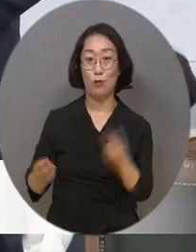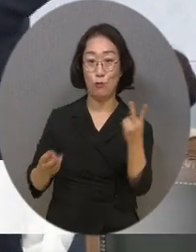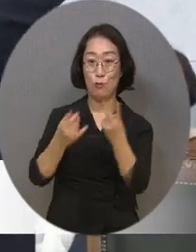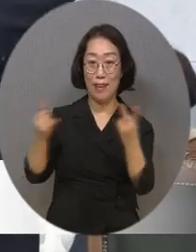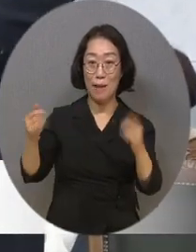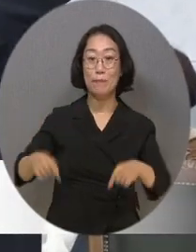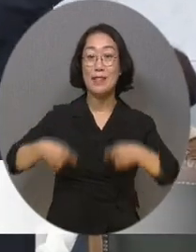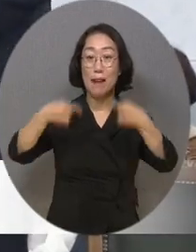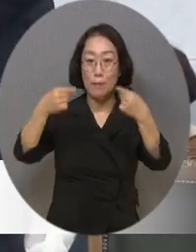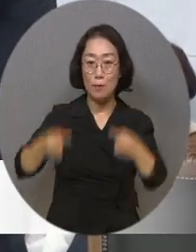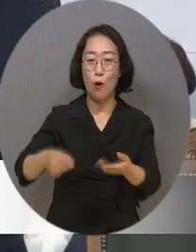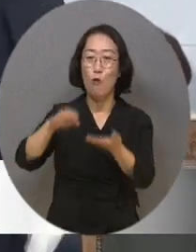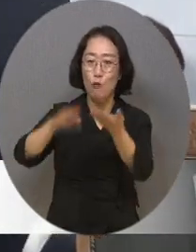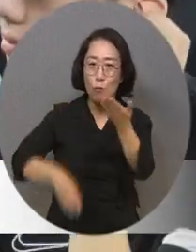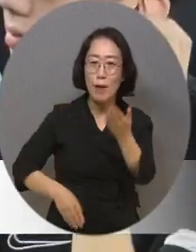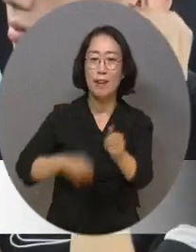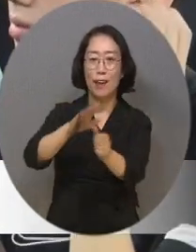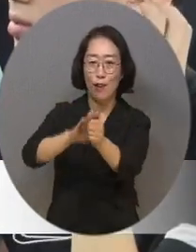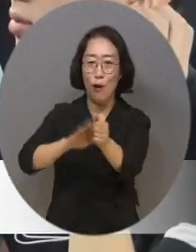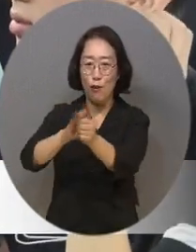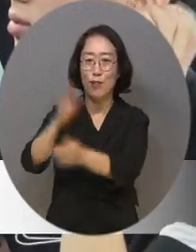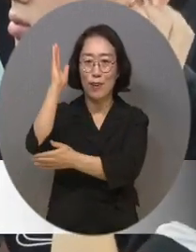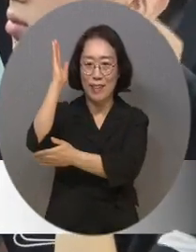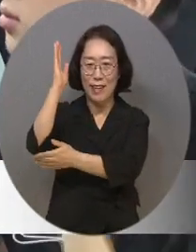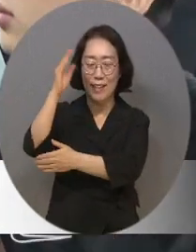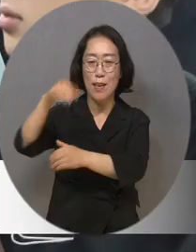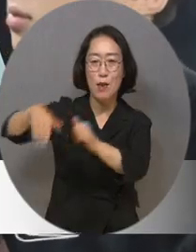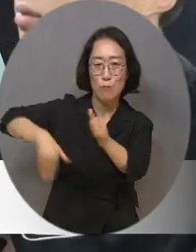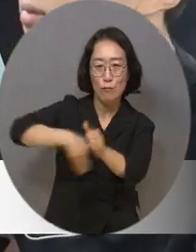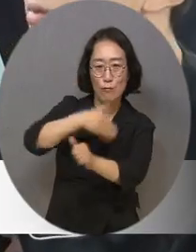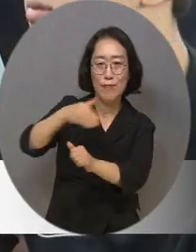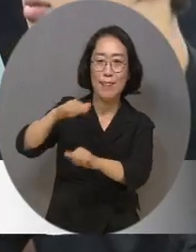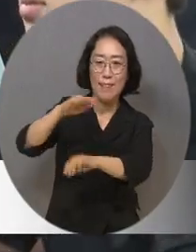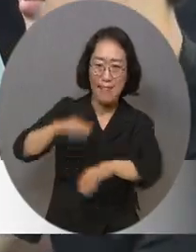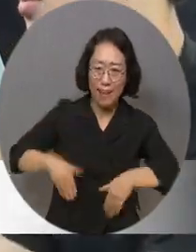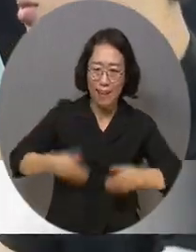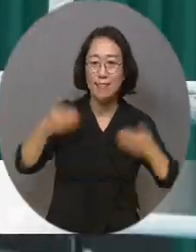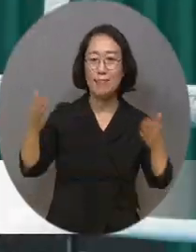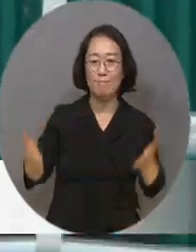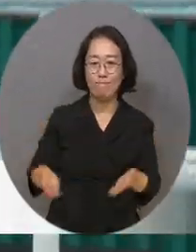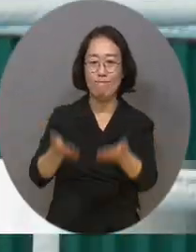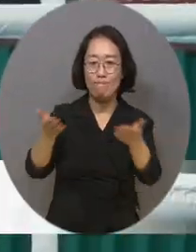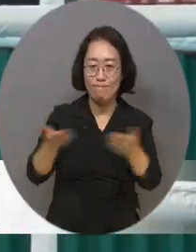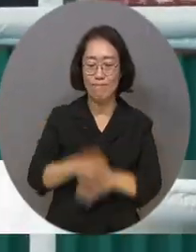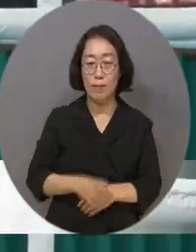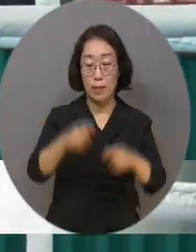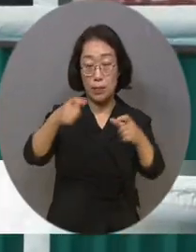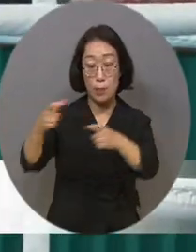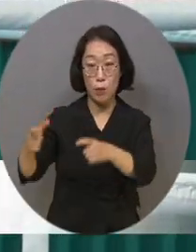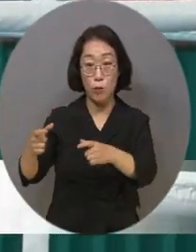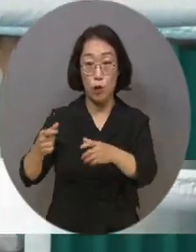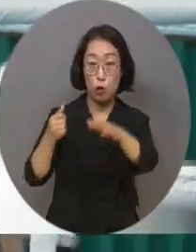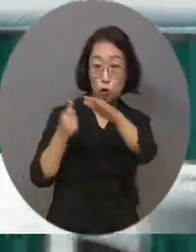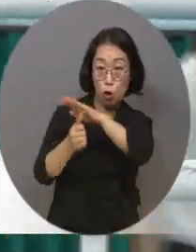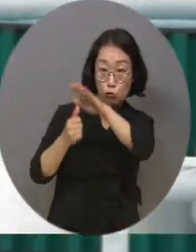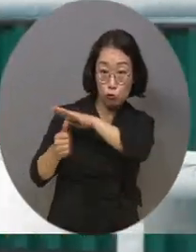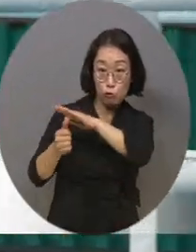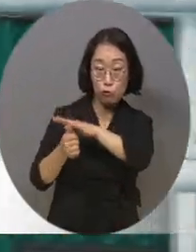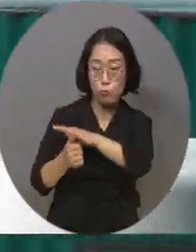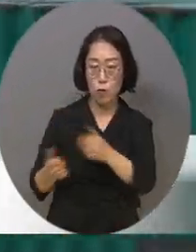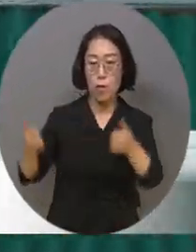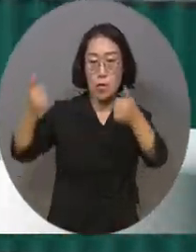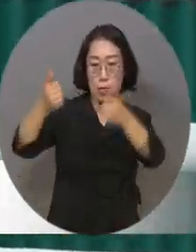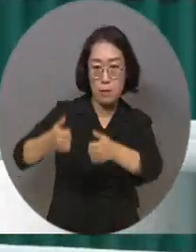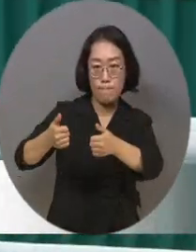후배들에게 덕담을 전하며 분위기를 더욱 뜨겁게 달궜습니다. 각 지역의 유망주 선수들은 링 위에서